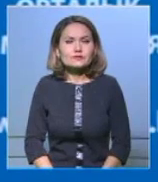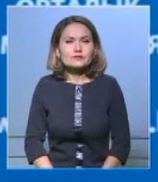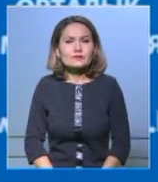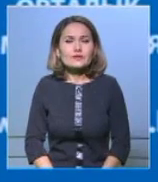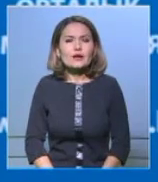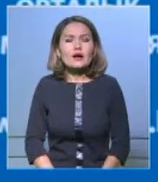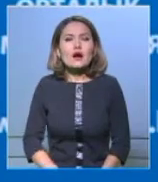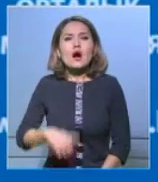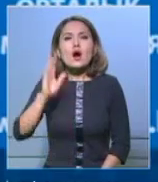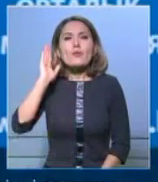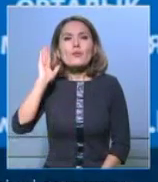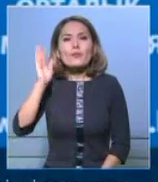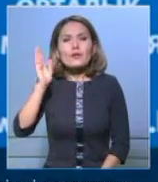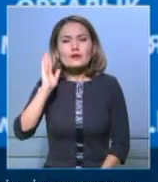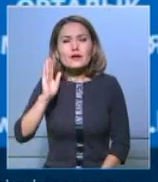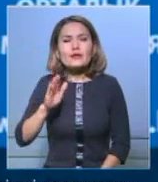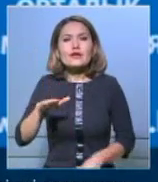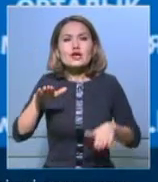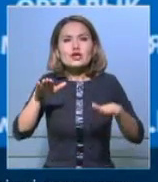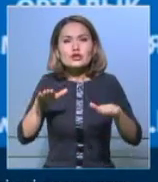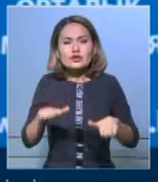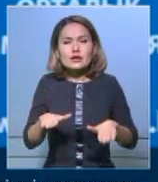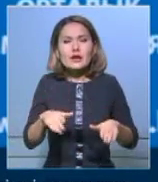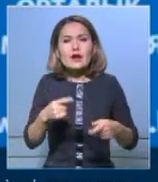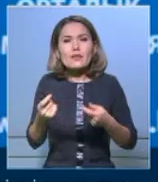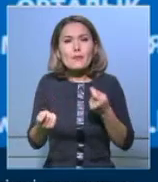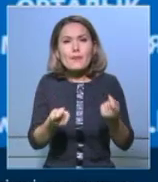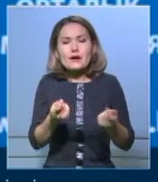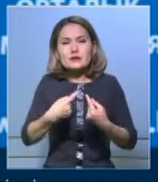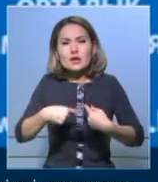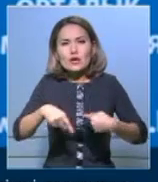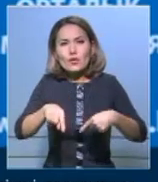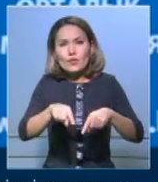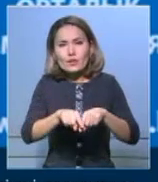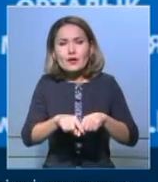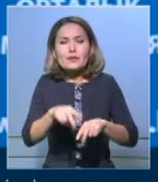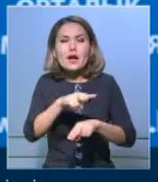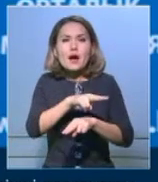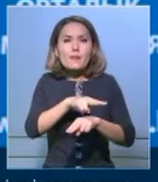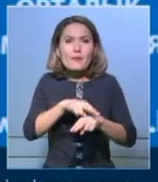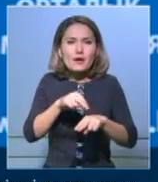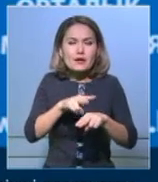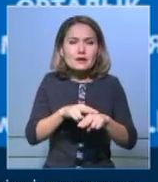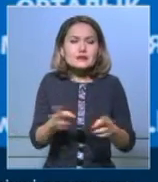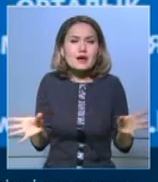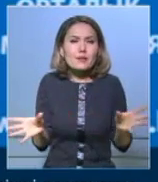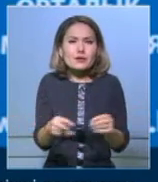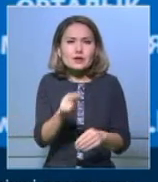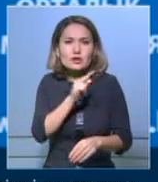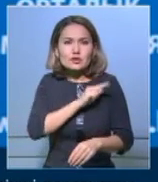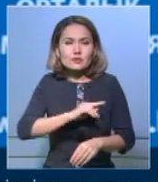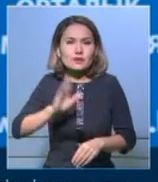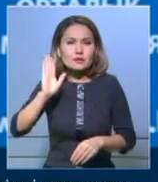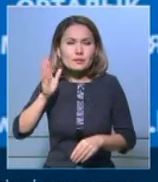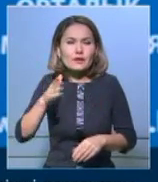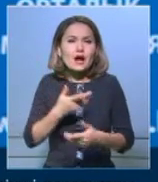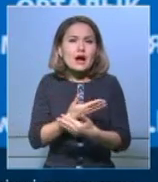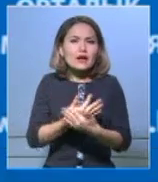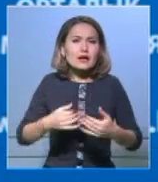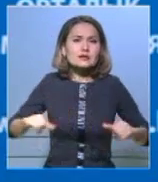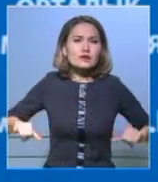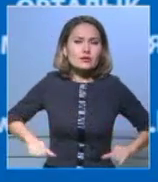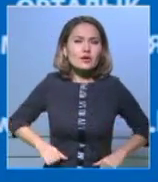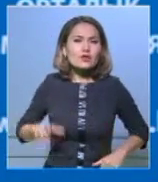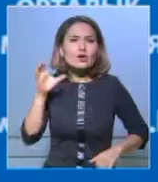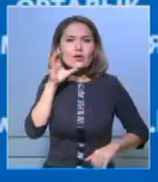Енді болашақта жергілікті басқару орғындар өз бағдарламасында қызметінде қылмыспен күреске баса мән беретті бойлаймын. Себебі қалық өзі тұрп